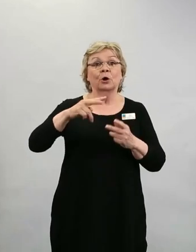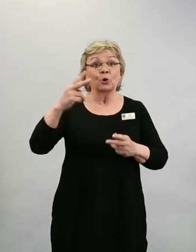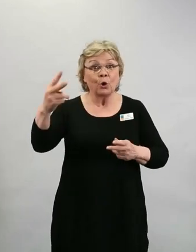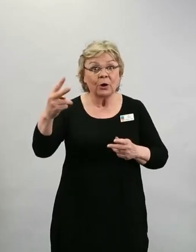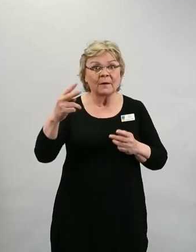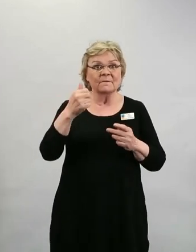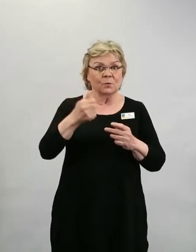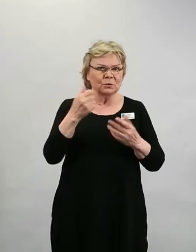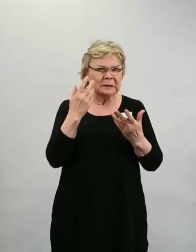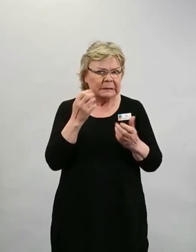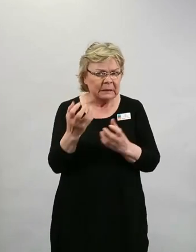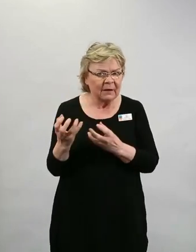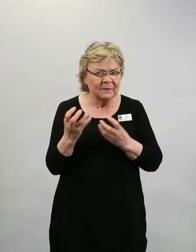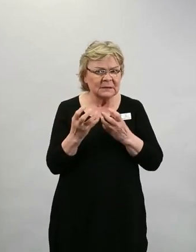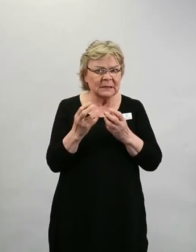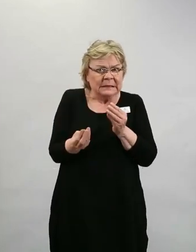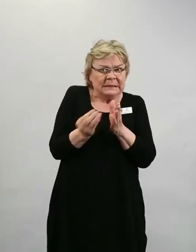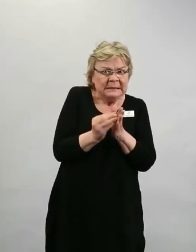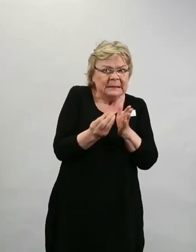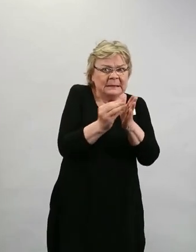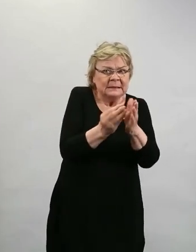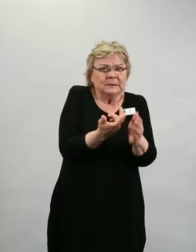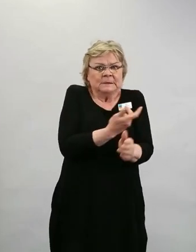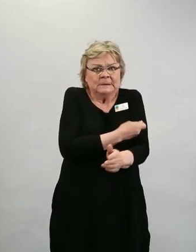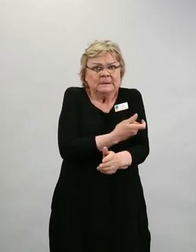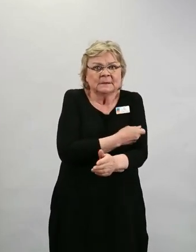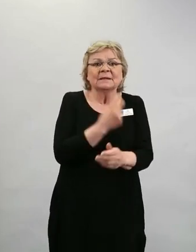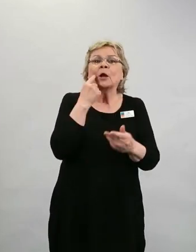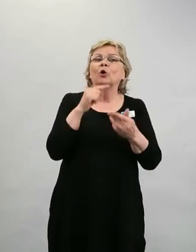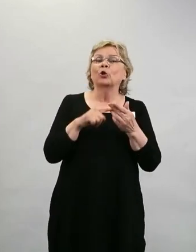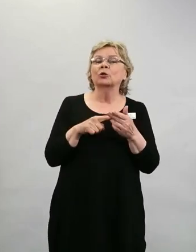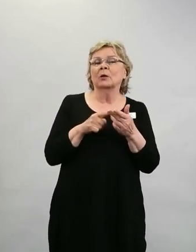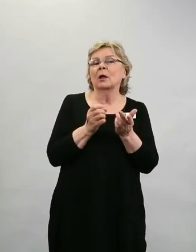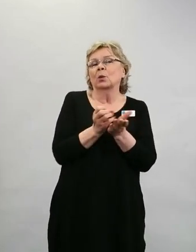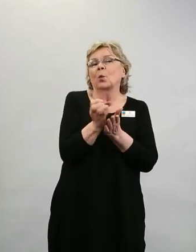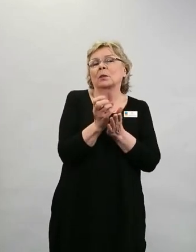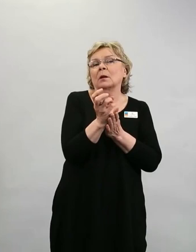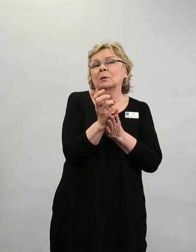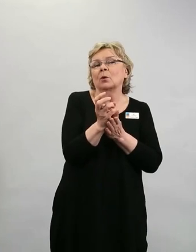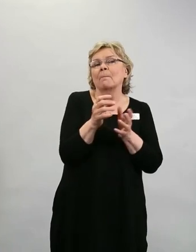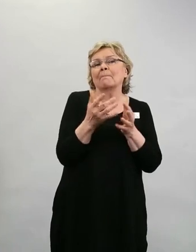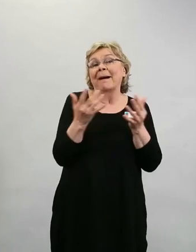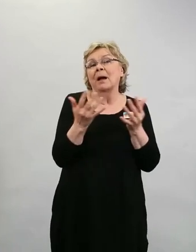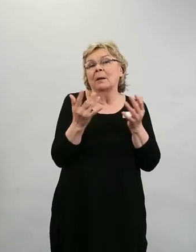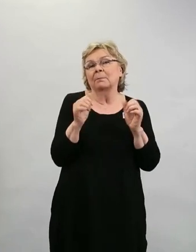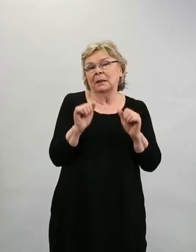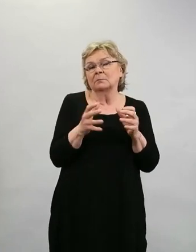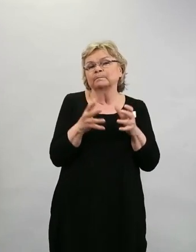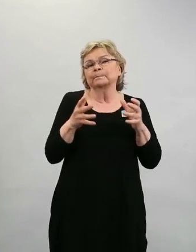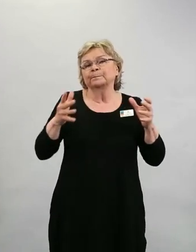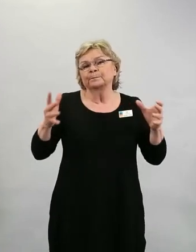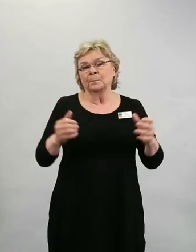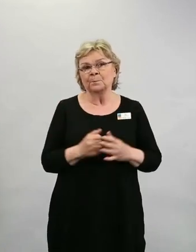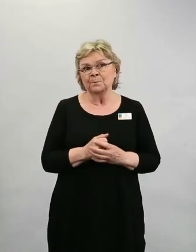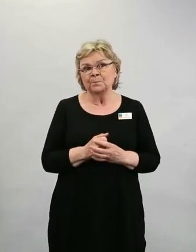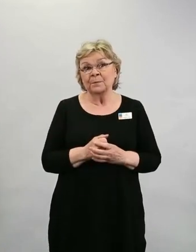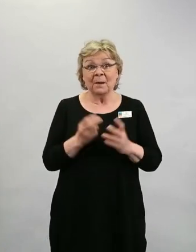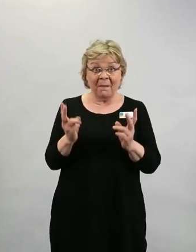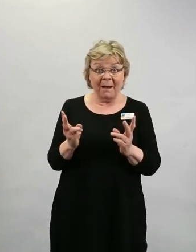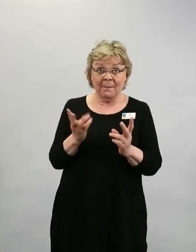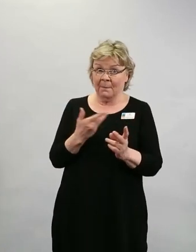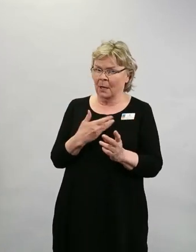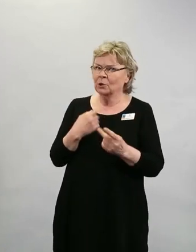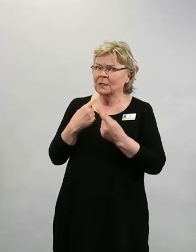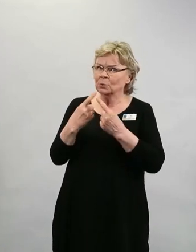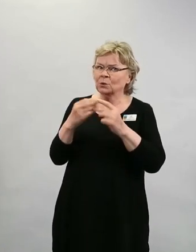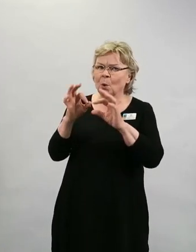rokotetuotannon kapasiteettia pitää lisätä. Paljon ollaan käyty keskustelua siitä, pitäisikö lisenssit